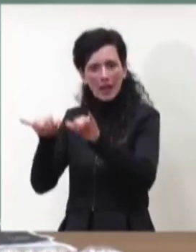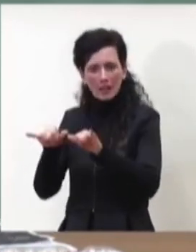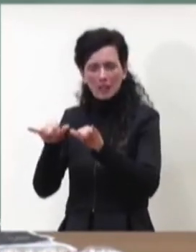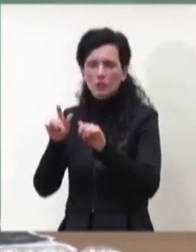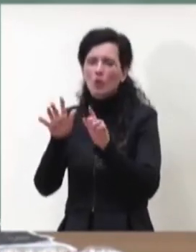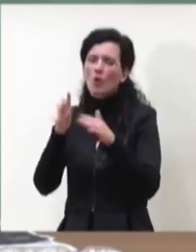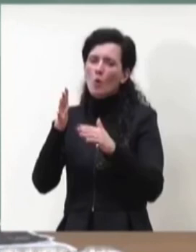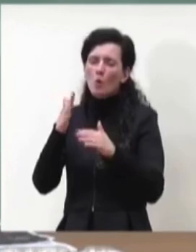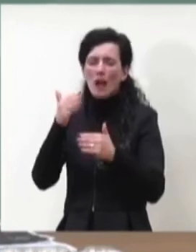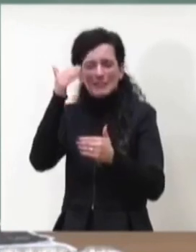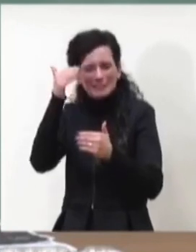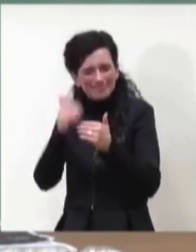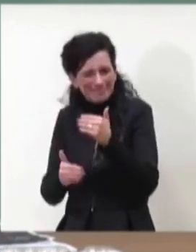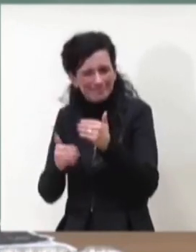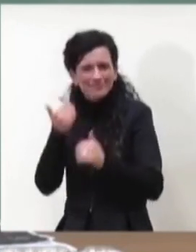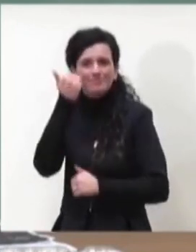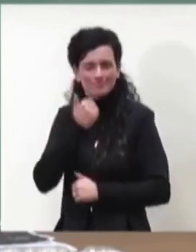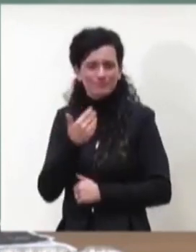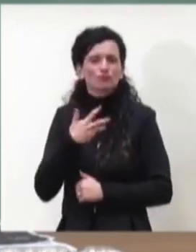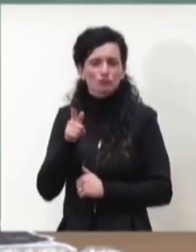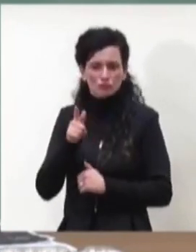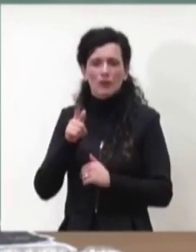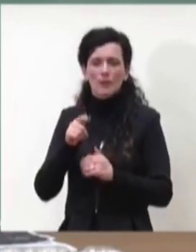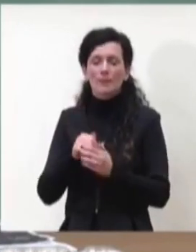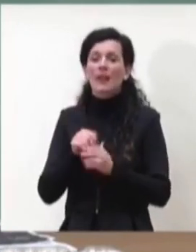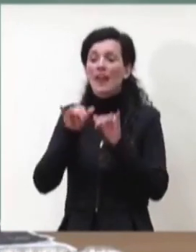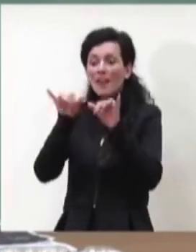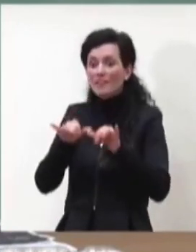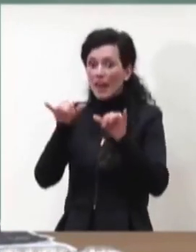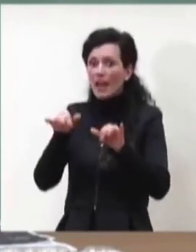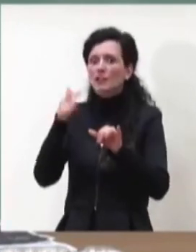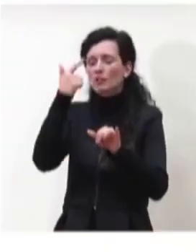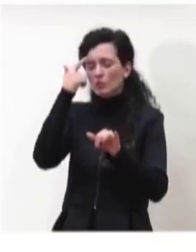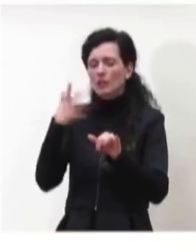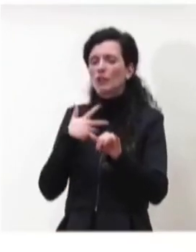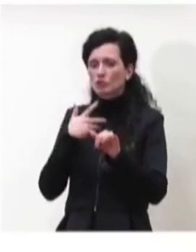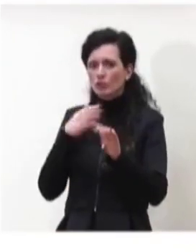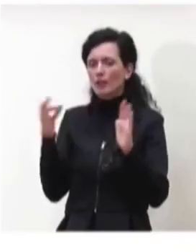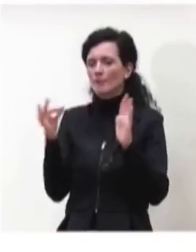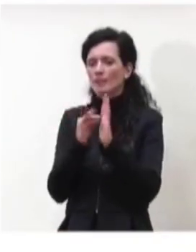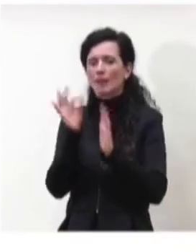sfiorano. Il Veneto come sappiamo ha anche un'incidenza piuttosto elevata.